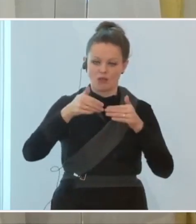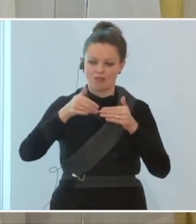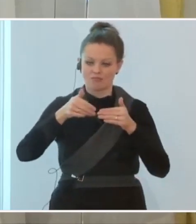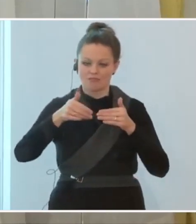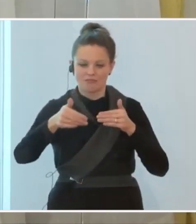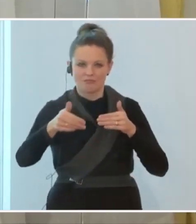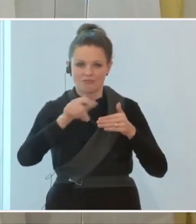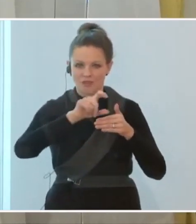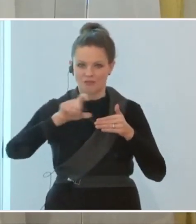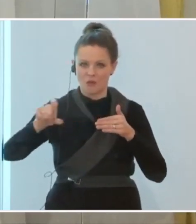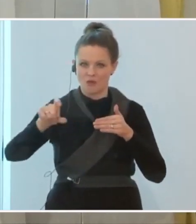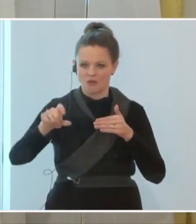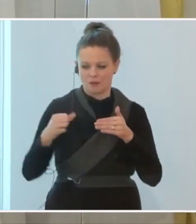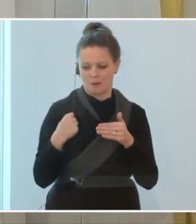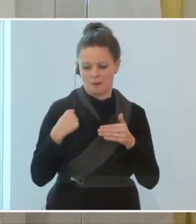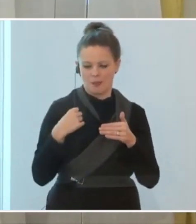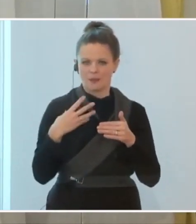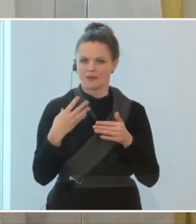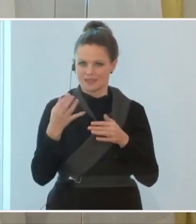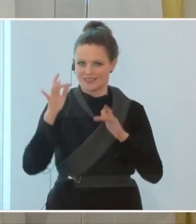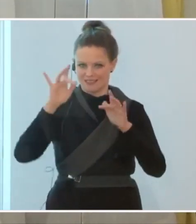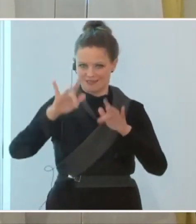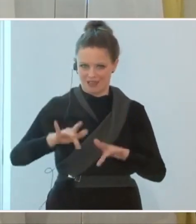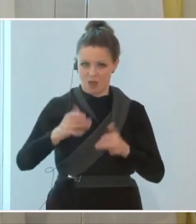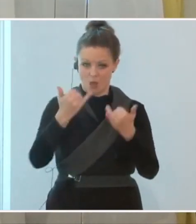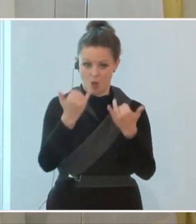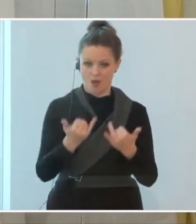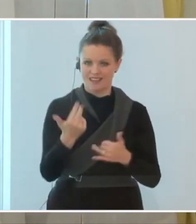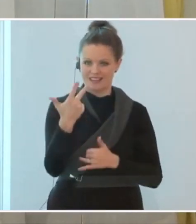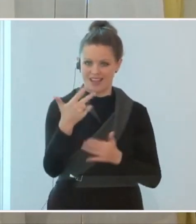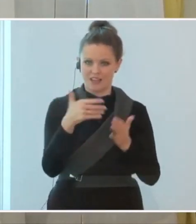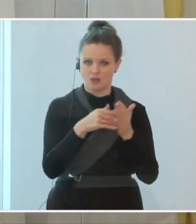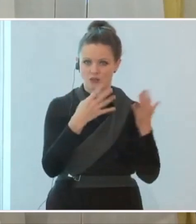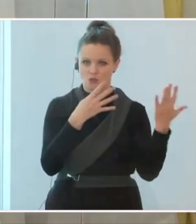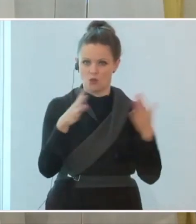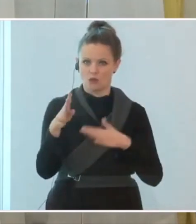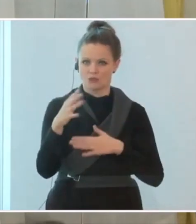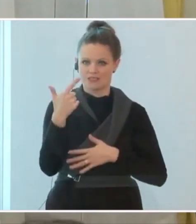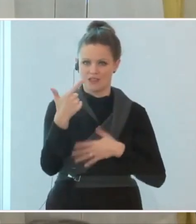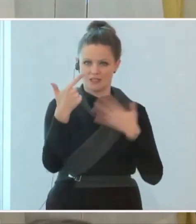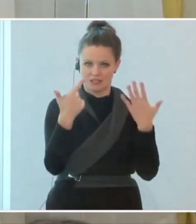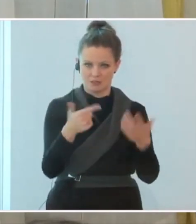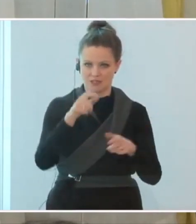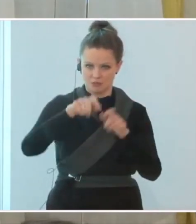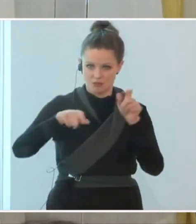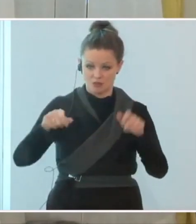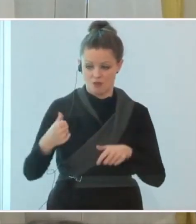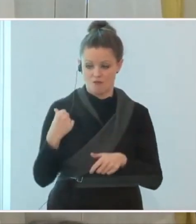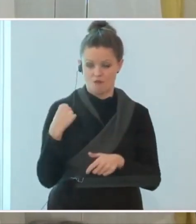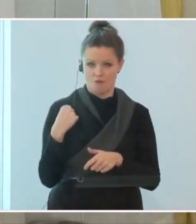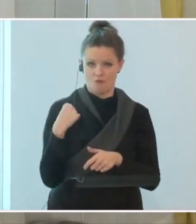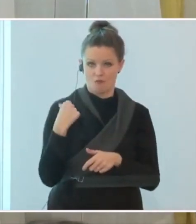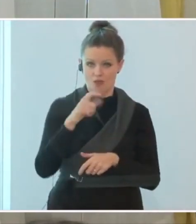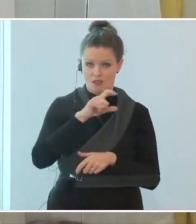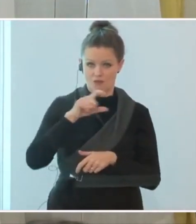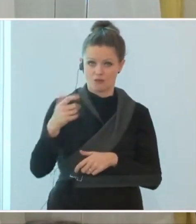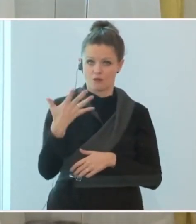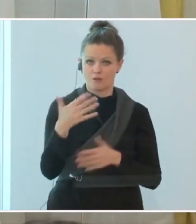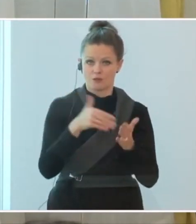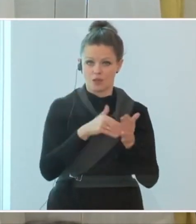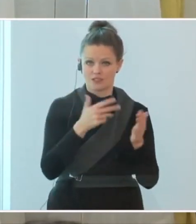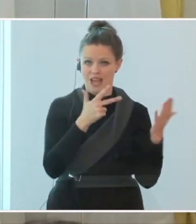das sind jetzt die letzten Tage. Heute eben diese 3.972. Vor einer Woche am Mittwoch hatten wir 5